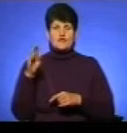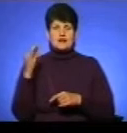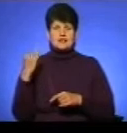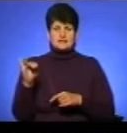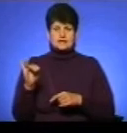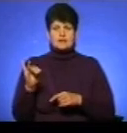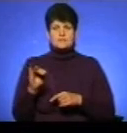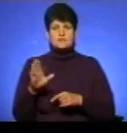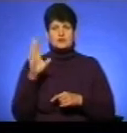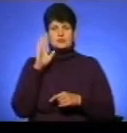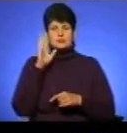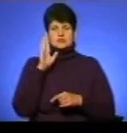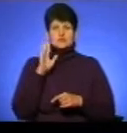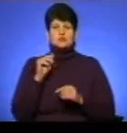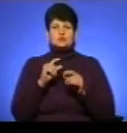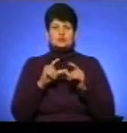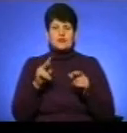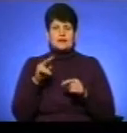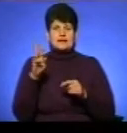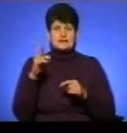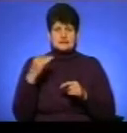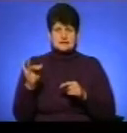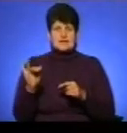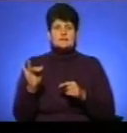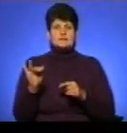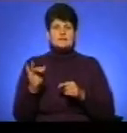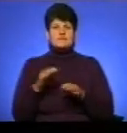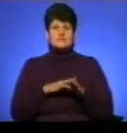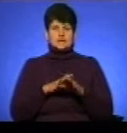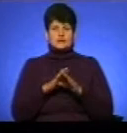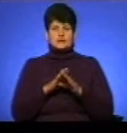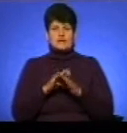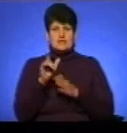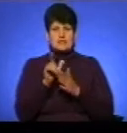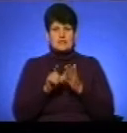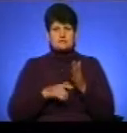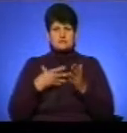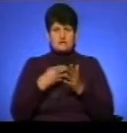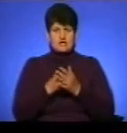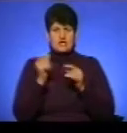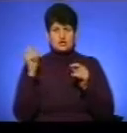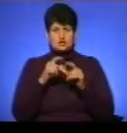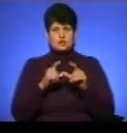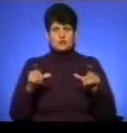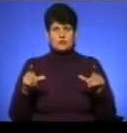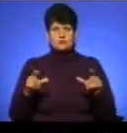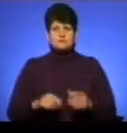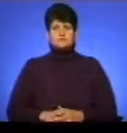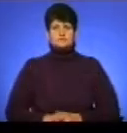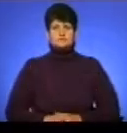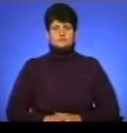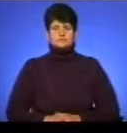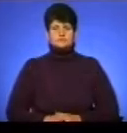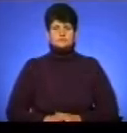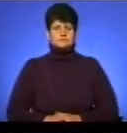Воловчик з Хожува, учень школи-ліцею імені Юліуша Словацького, виконав гімн своєї школи. Домі життему